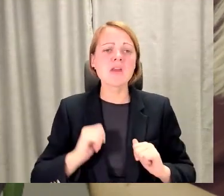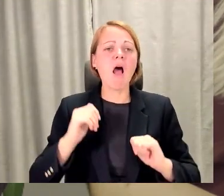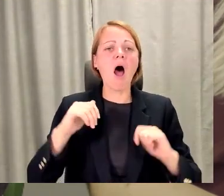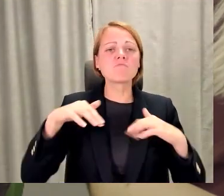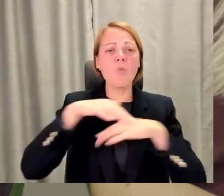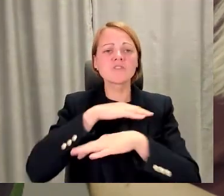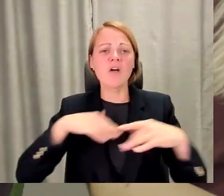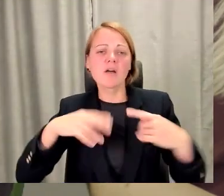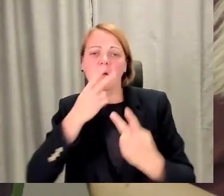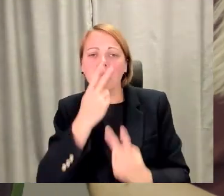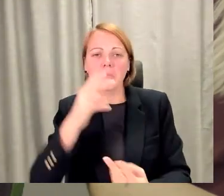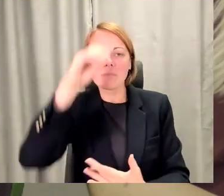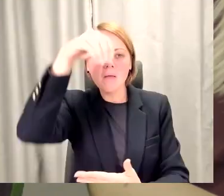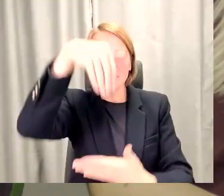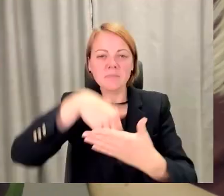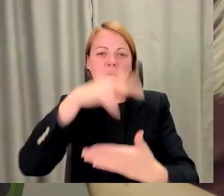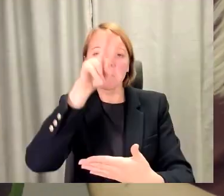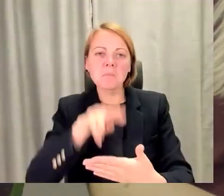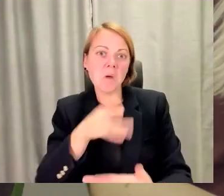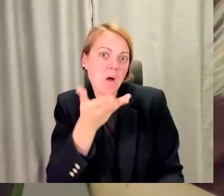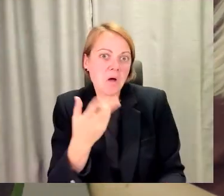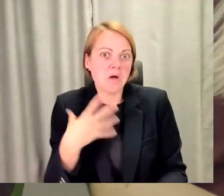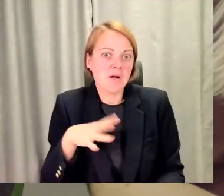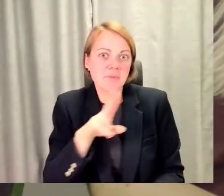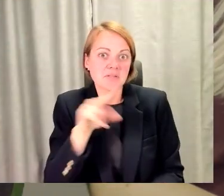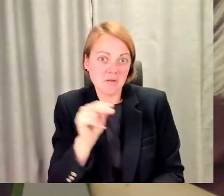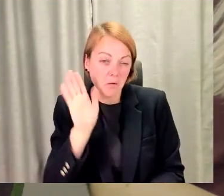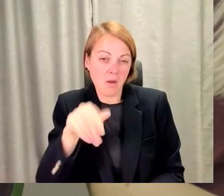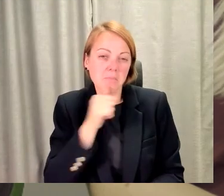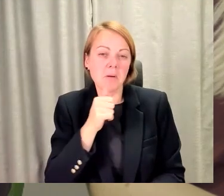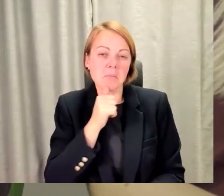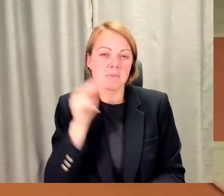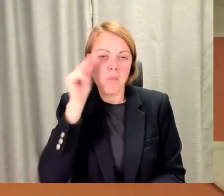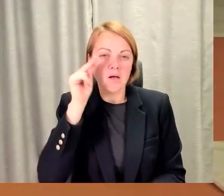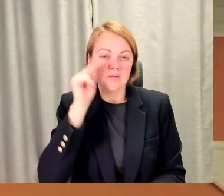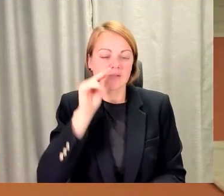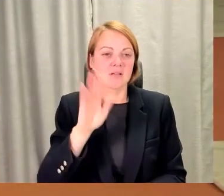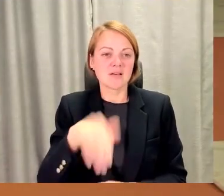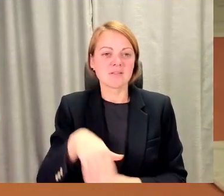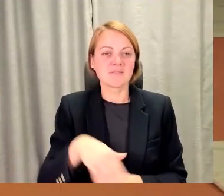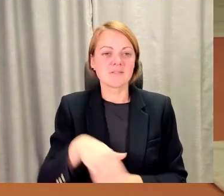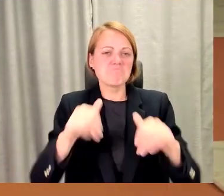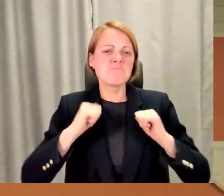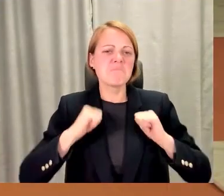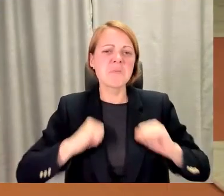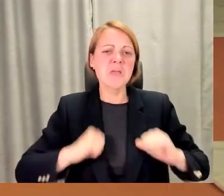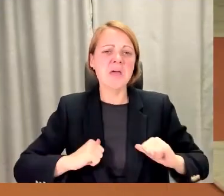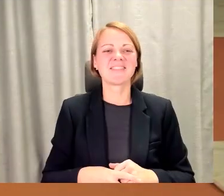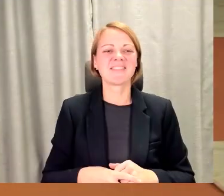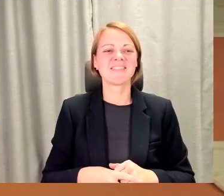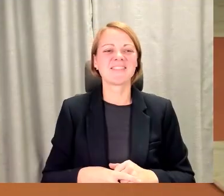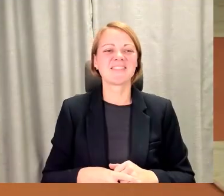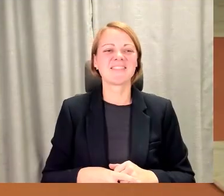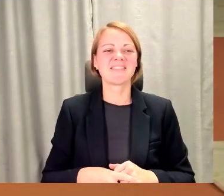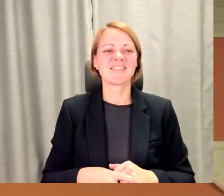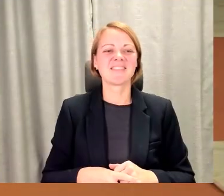pastieso, jā, kāpēc šito ne, pamēģināsim. Vai jau mācās viss? Nu, reiz kā. Mierīt. Jā, nevajag mēģināt, vajag darīt, jā, tas